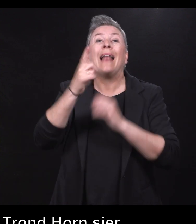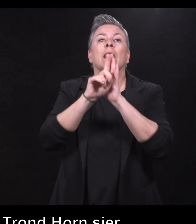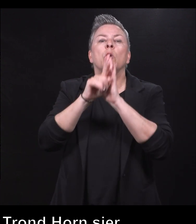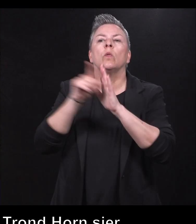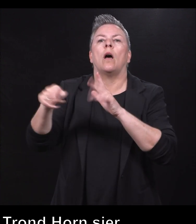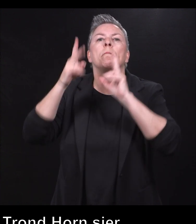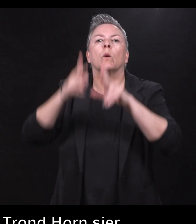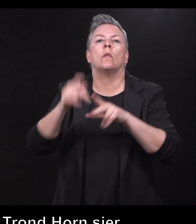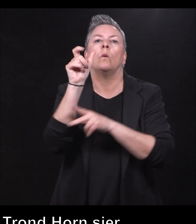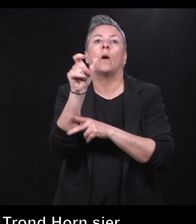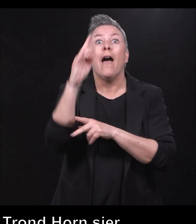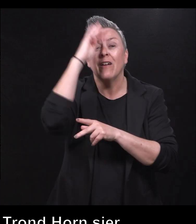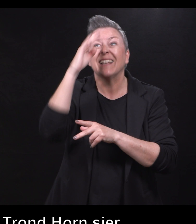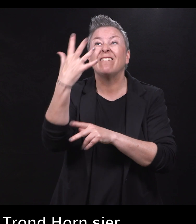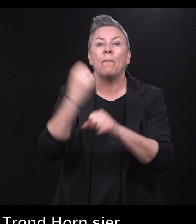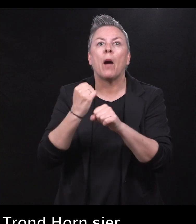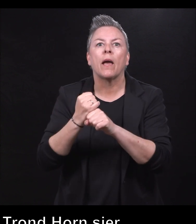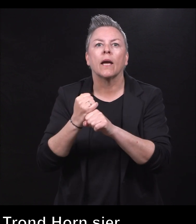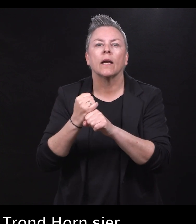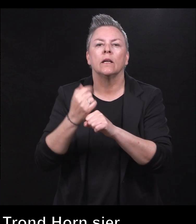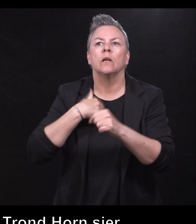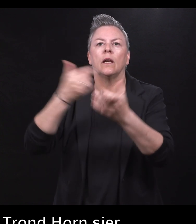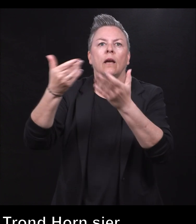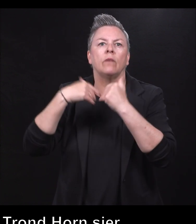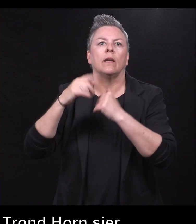brukte han ordet «fantastisk» fem ganger.